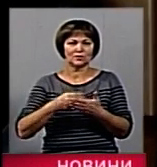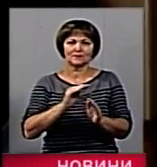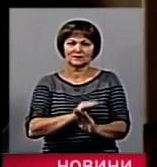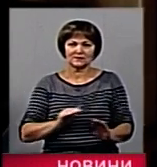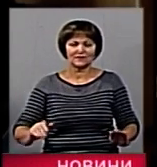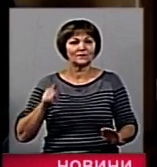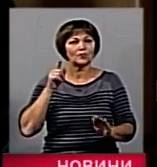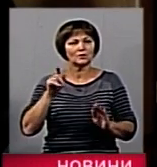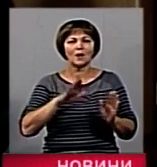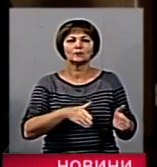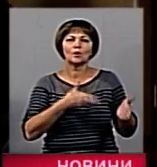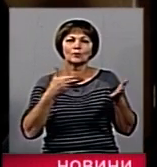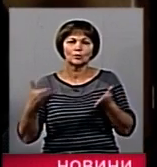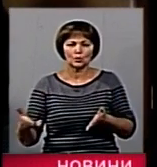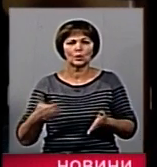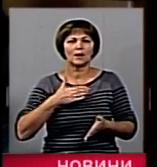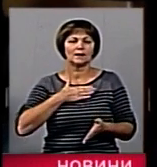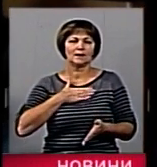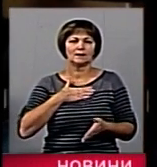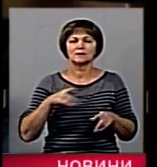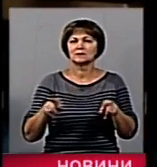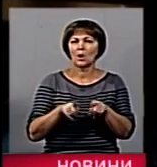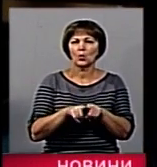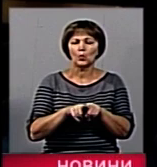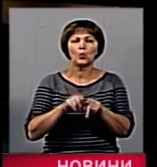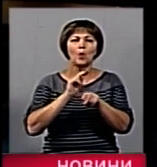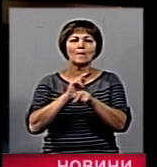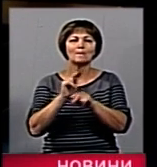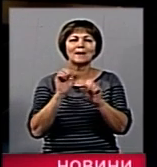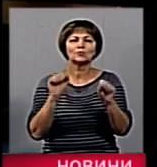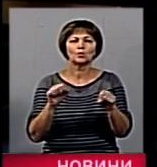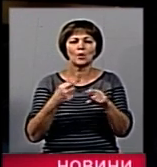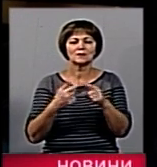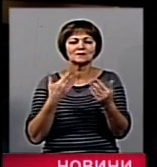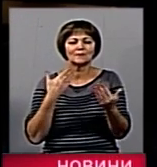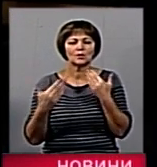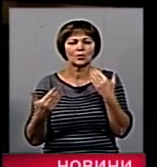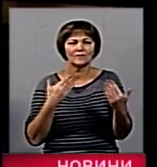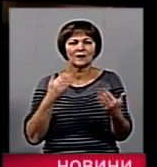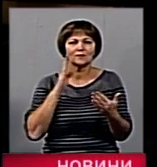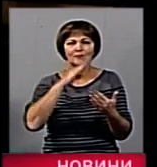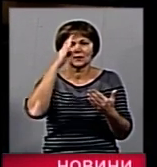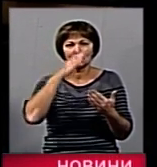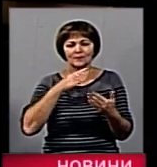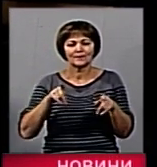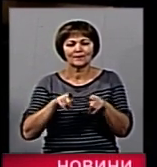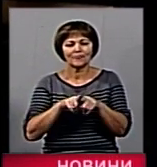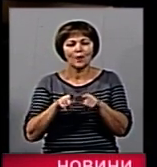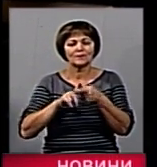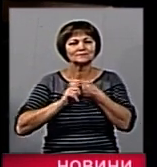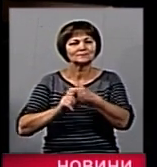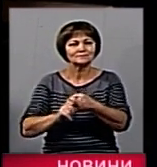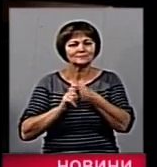Вона пропонує для нас таку методику безпосереднього спілкування з батьками, ось такої тісної